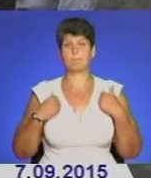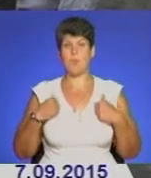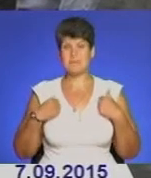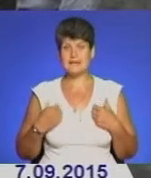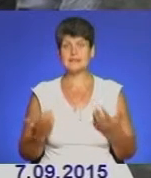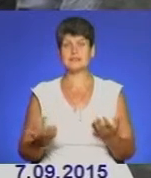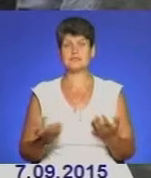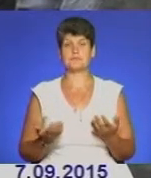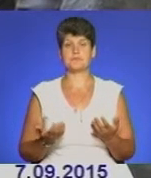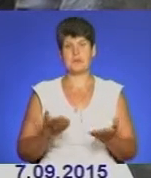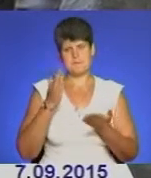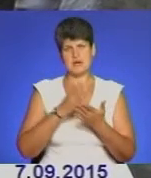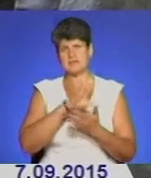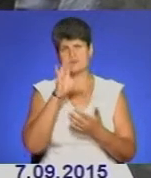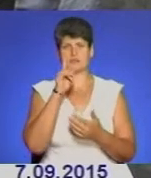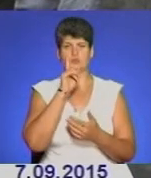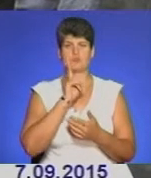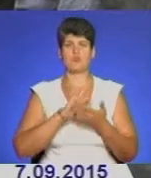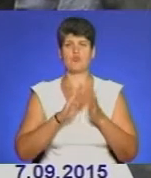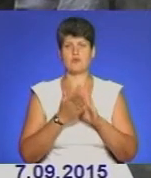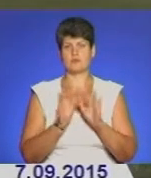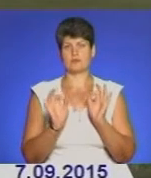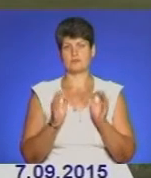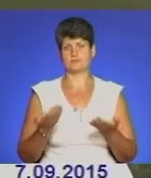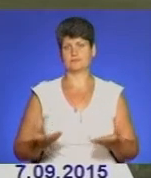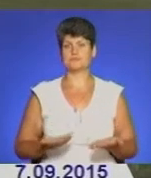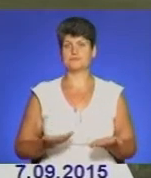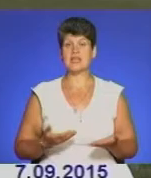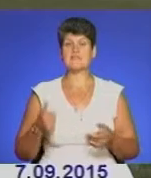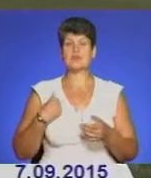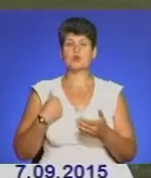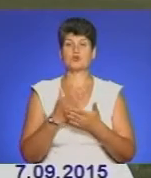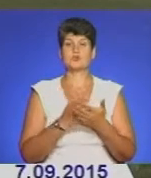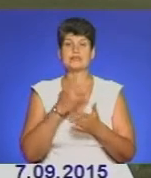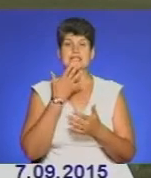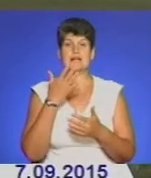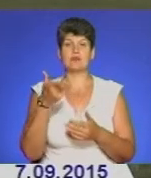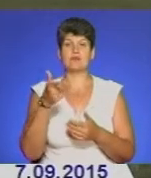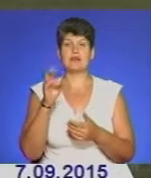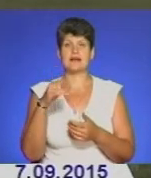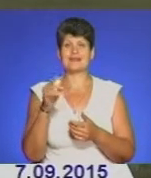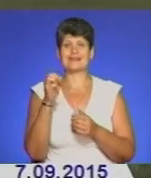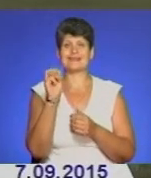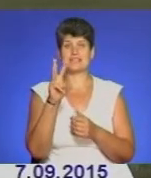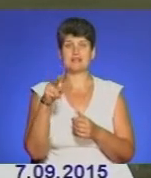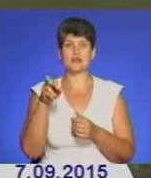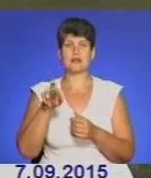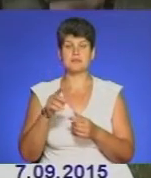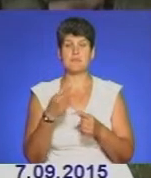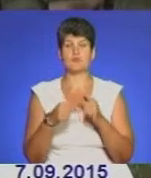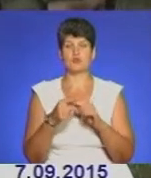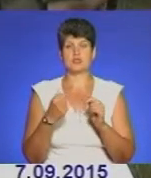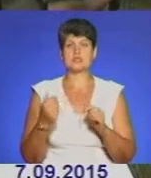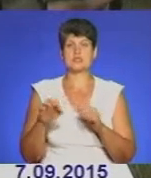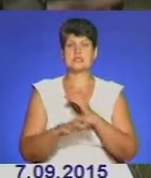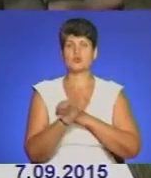мати всі зручні умови для нормального існування. Військовослужбовці Національної гвардії 13 липня повернулися зі Сходу.